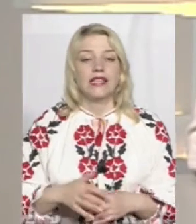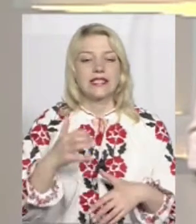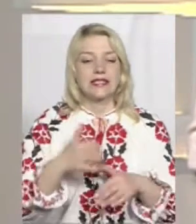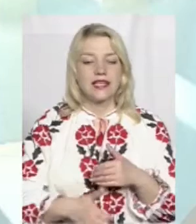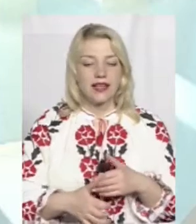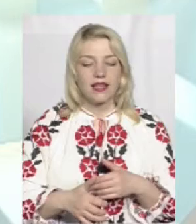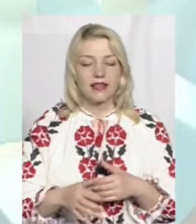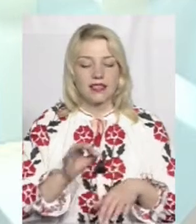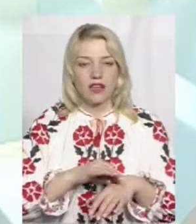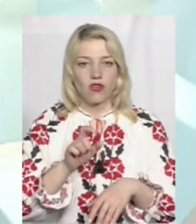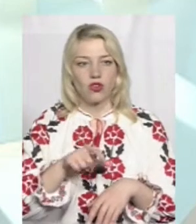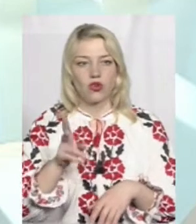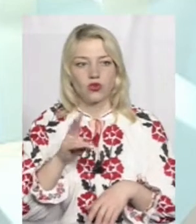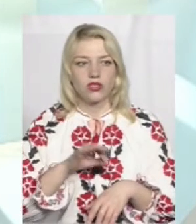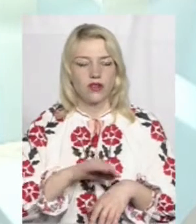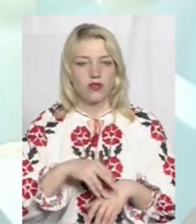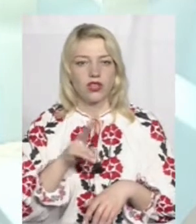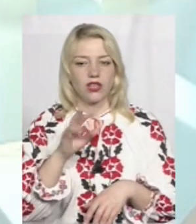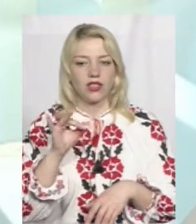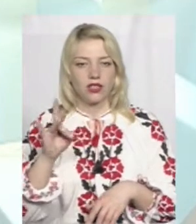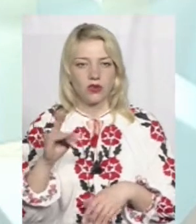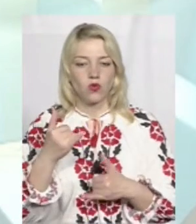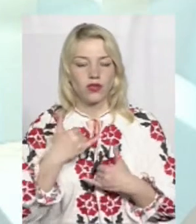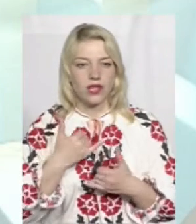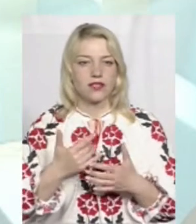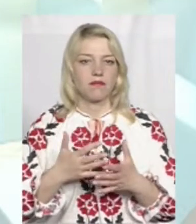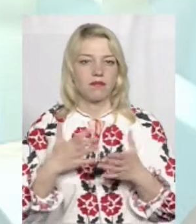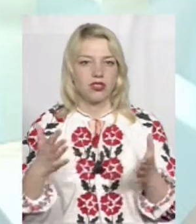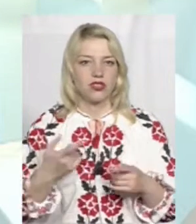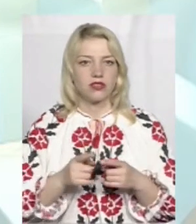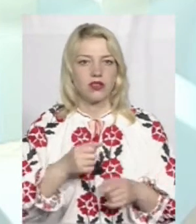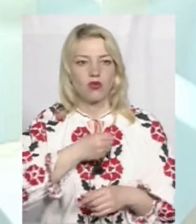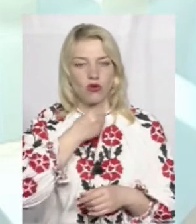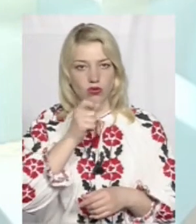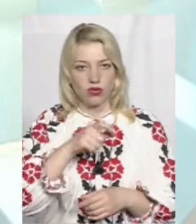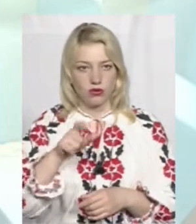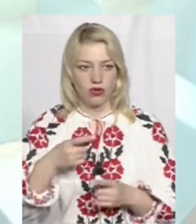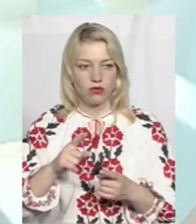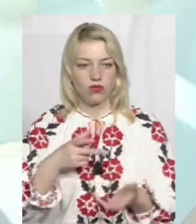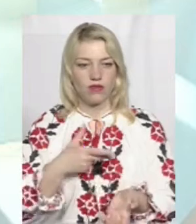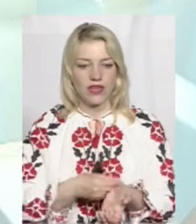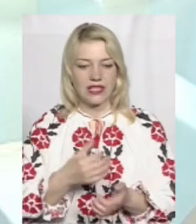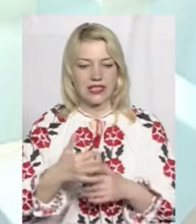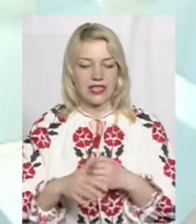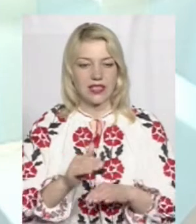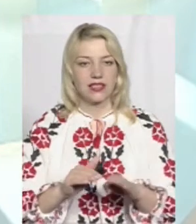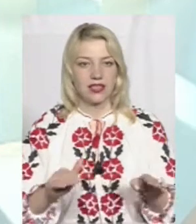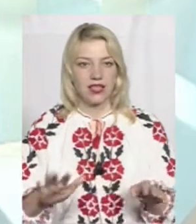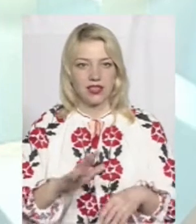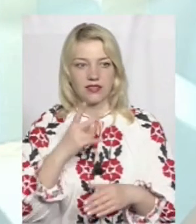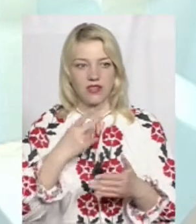захворілих людей, які захворіли на кір, у нас все-таки більшість – це дорослі. Тому що вакцинація серед дітей,